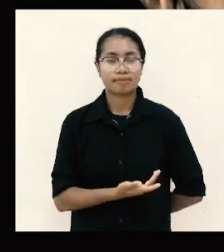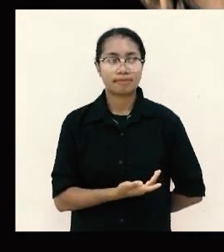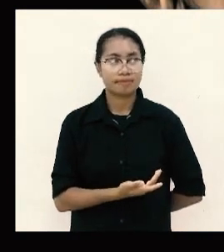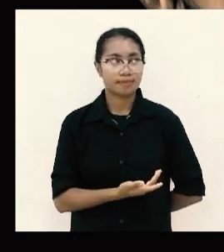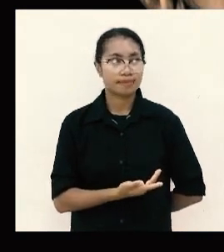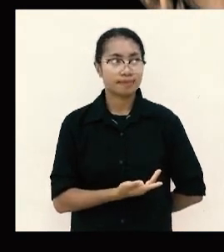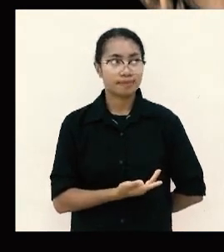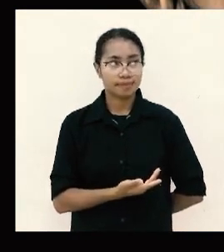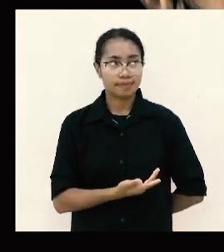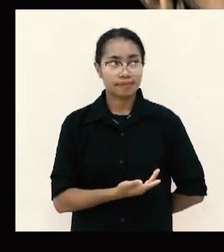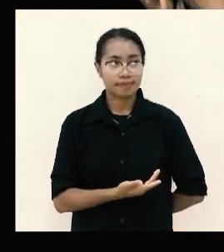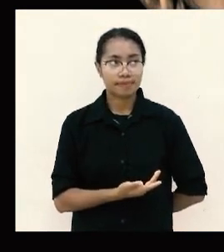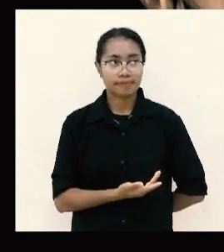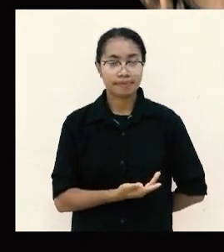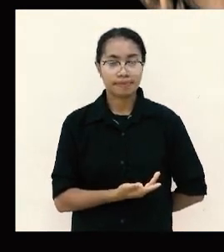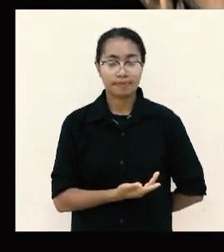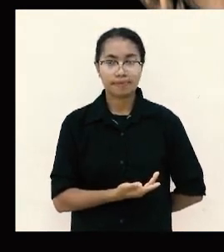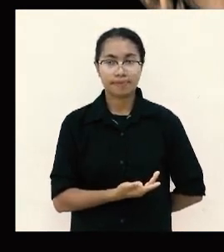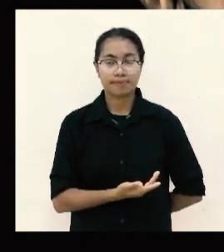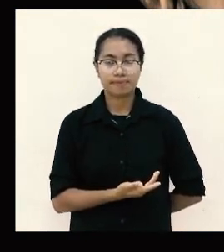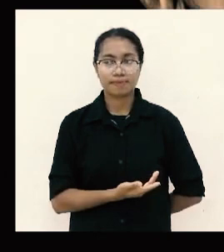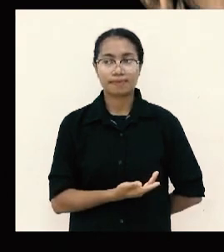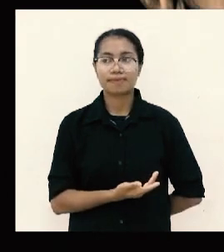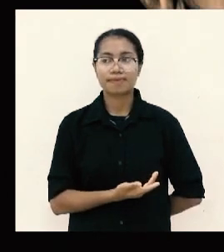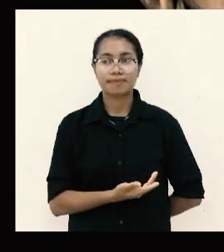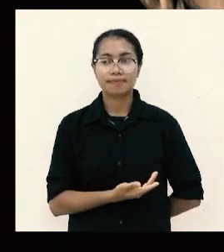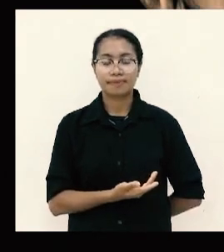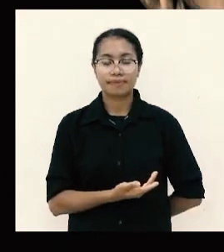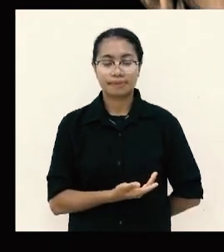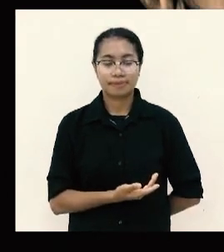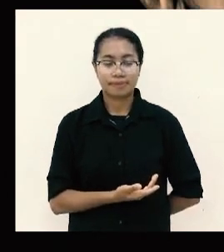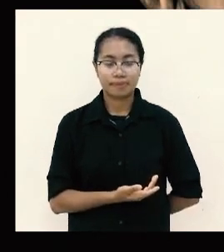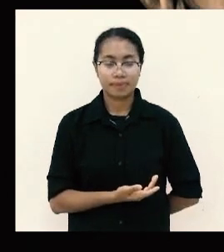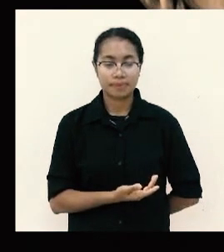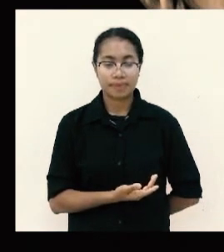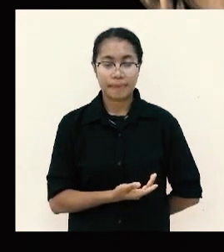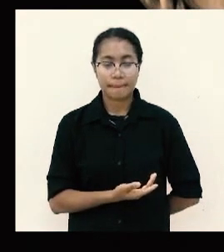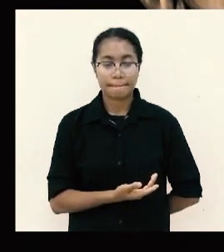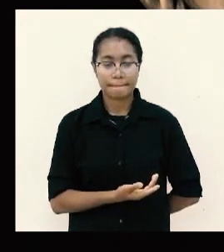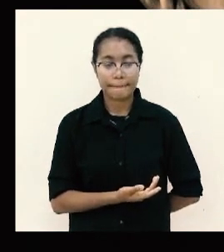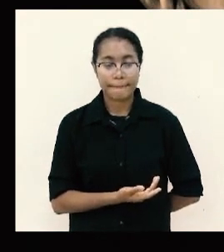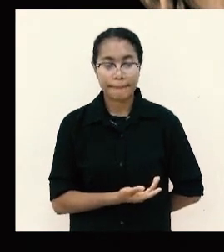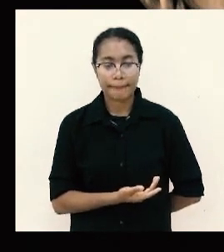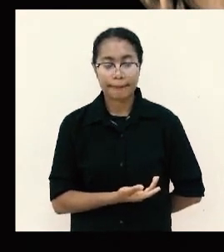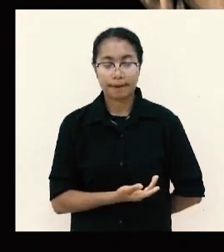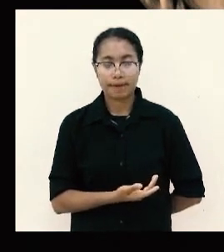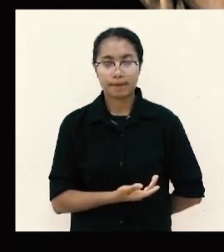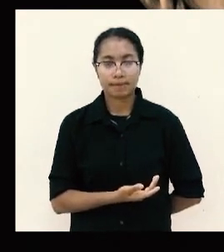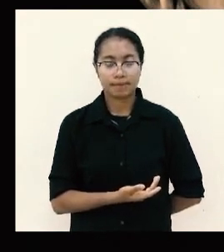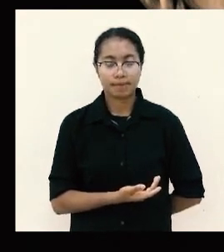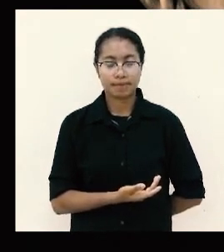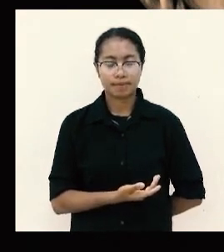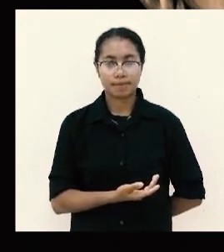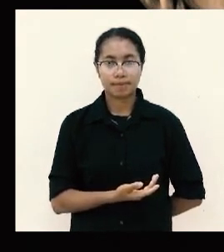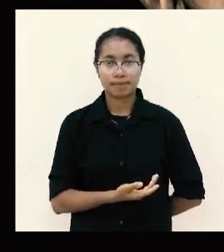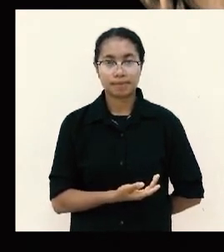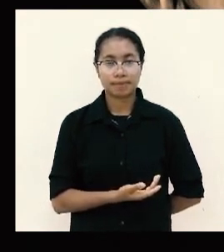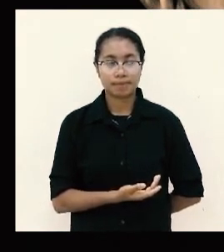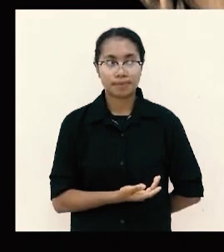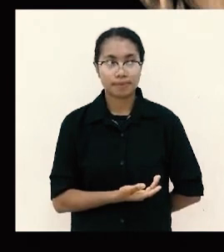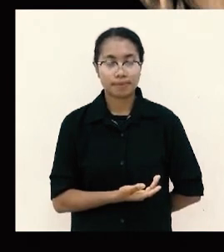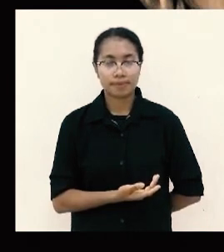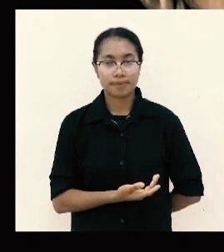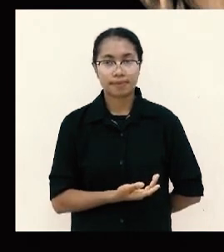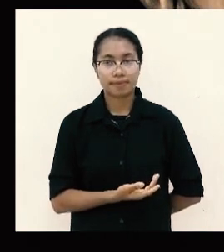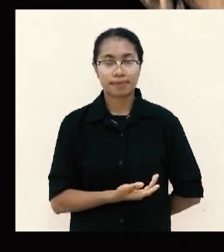pakayam tidak pernah aku ingini dari siapapun juga kamu sendiri tahu bahwa dengan tanganku sendiri aku telah bekerja untuk